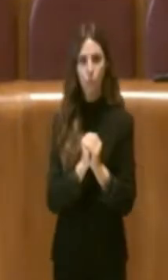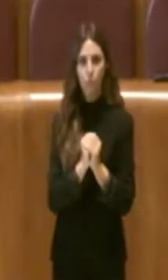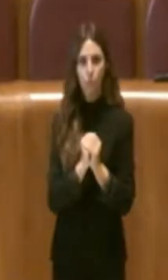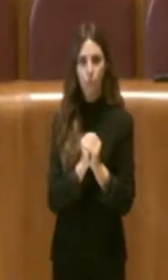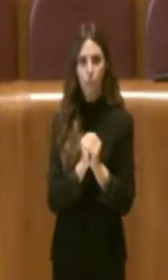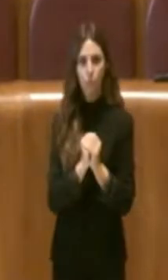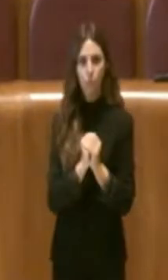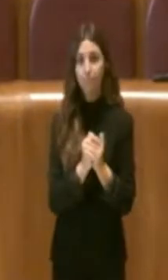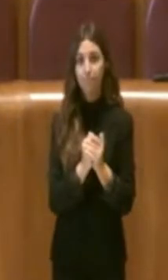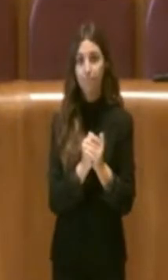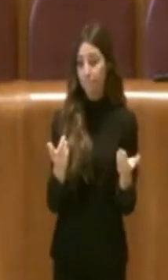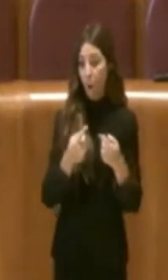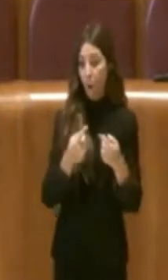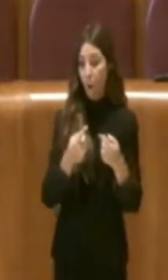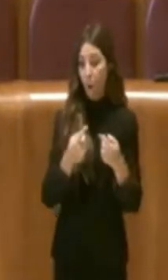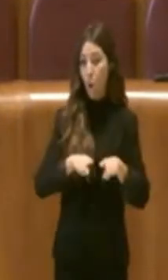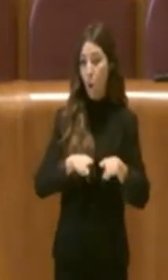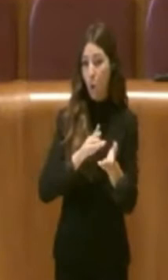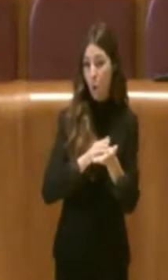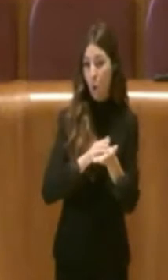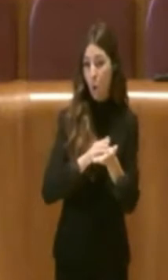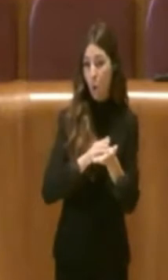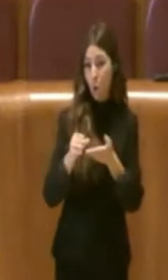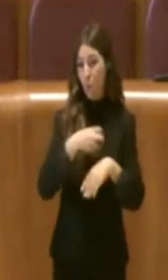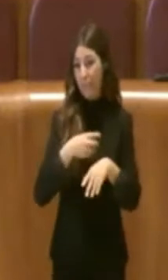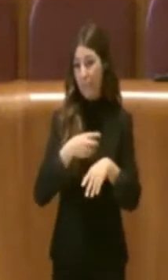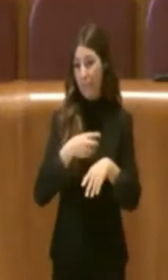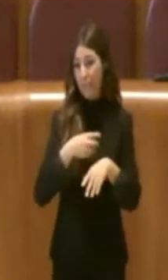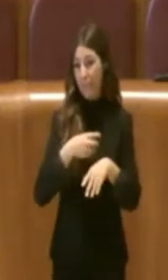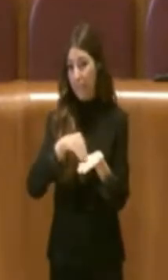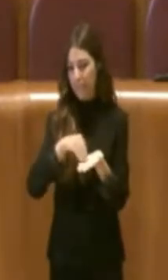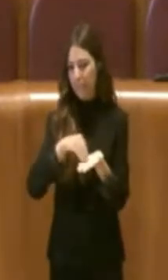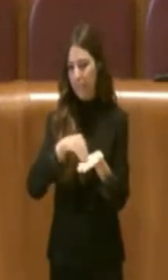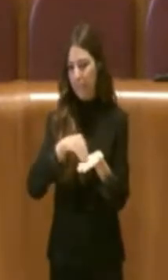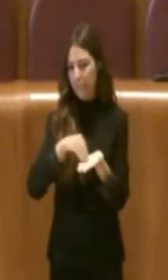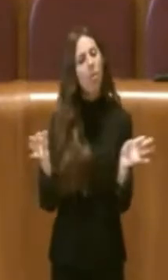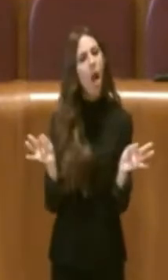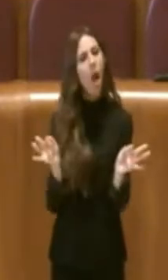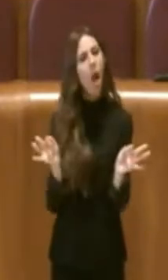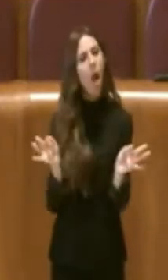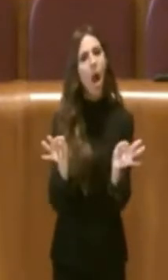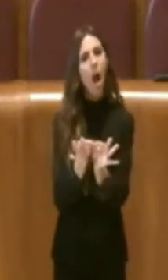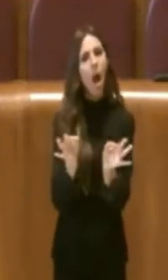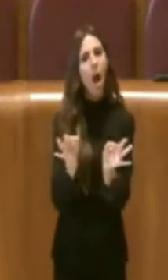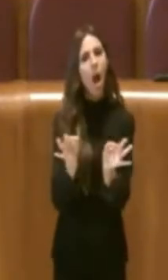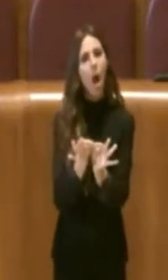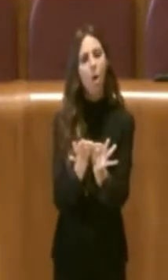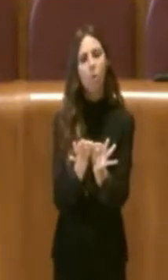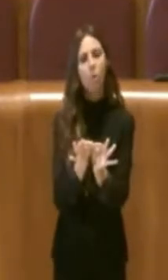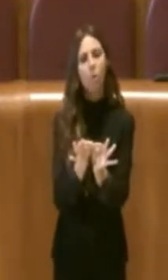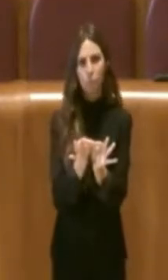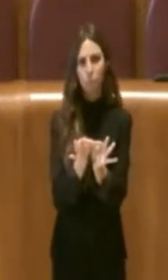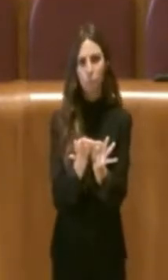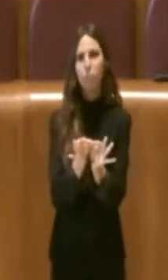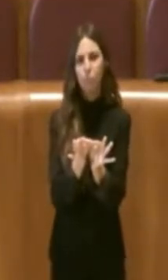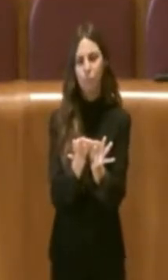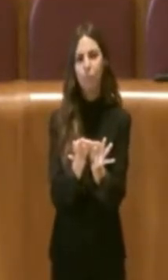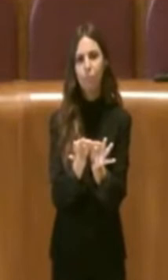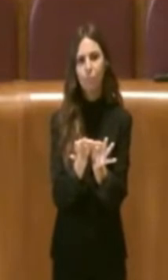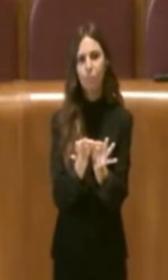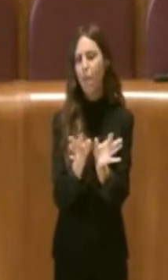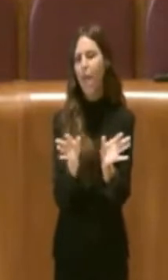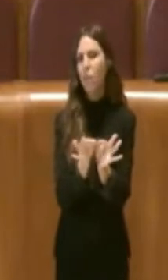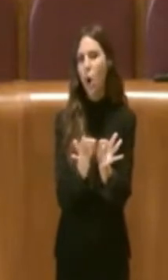Commissione e tutta la Commissione commissari presenti hanno concordato su assolutamente il buonsenso e quindi